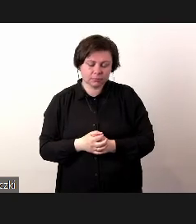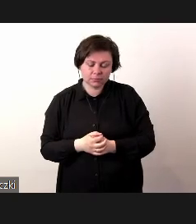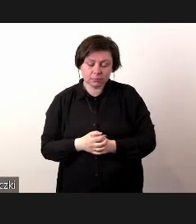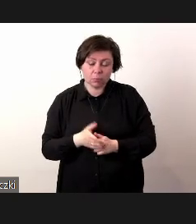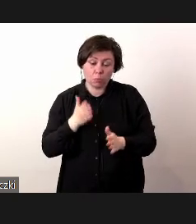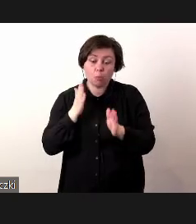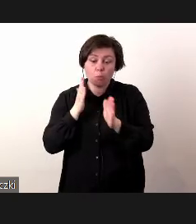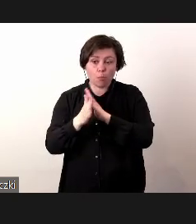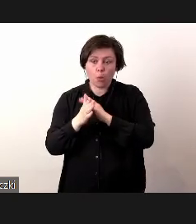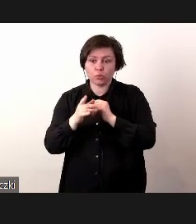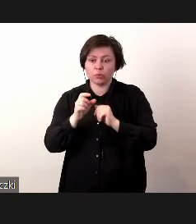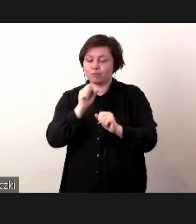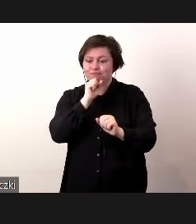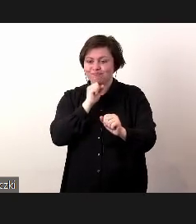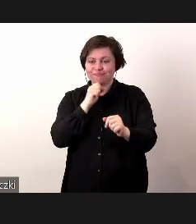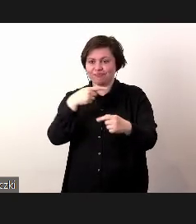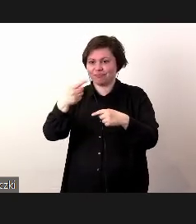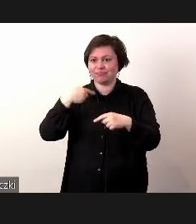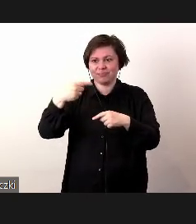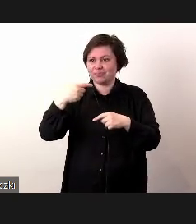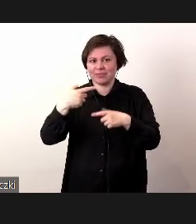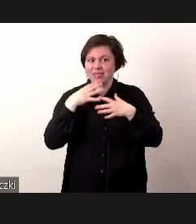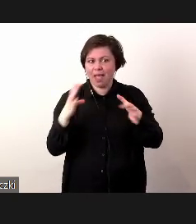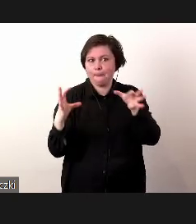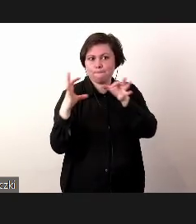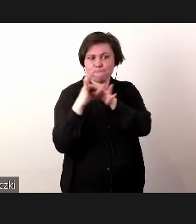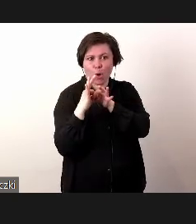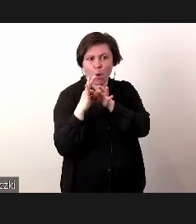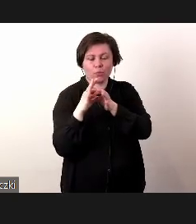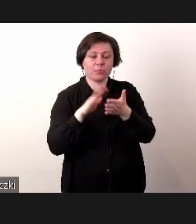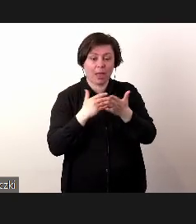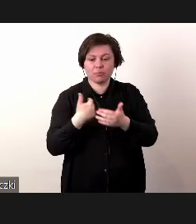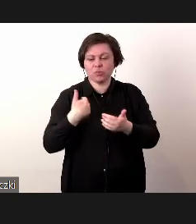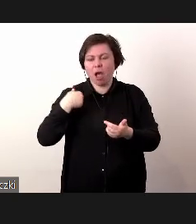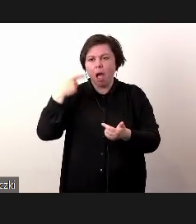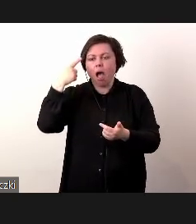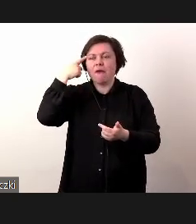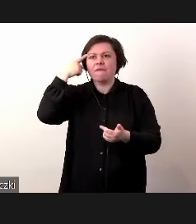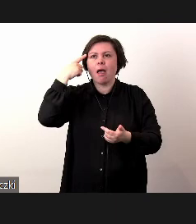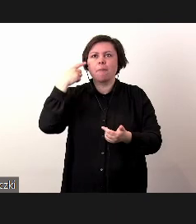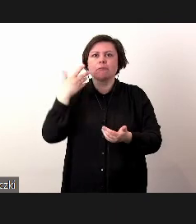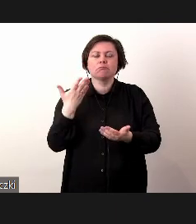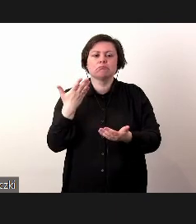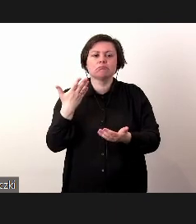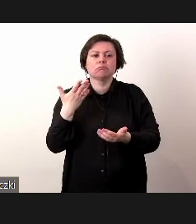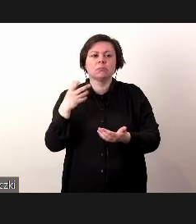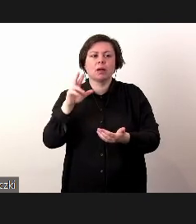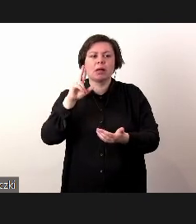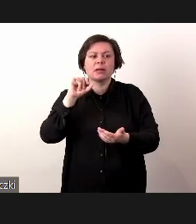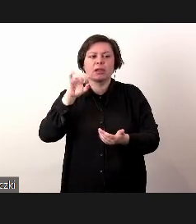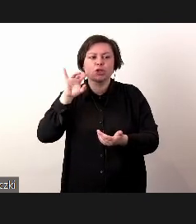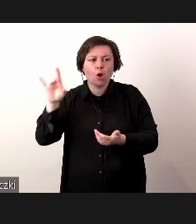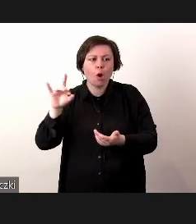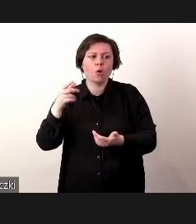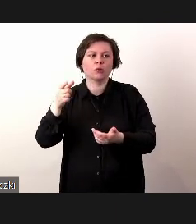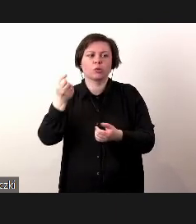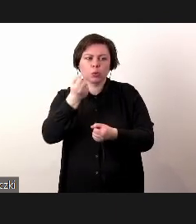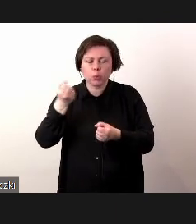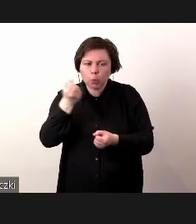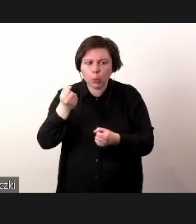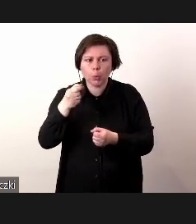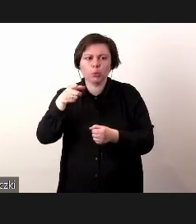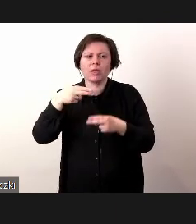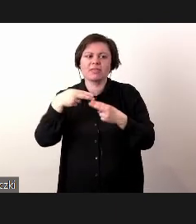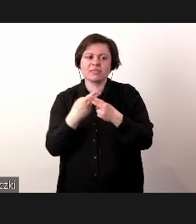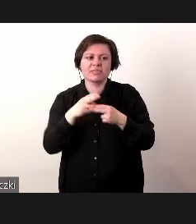i po prostu tutaj w żaden sposób nie jesteśmy ze sobą połączeni. Na przykład ja wiem o tym, że Raytheon w Polsce stosuje te